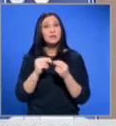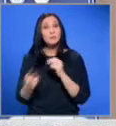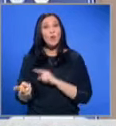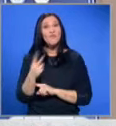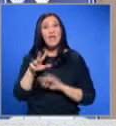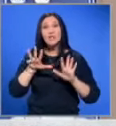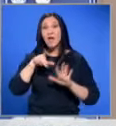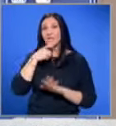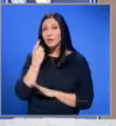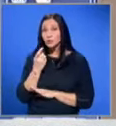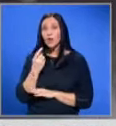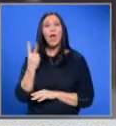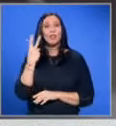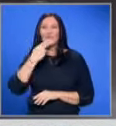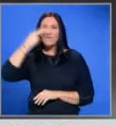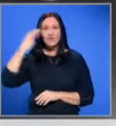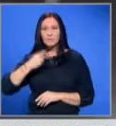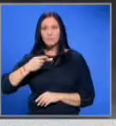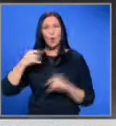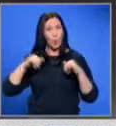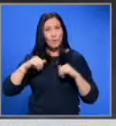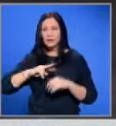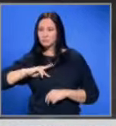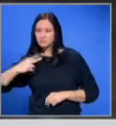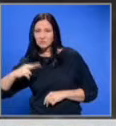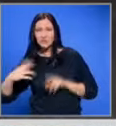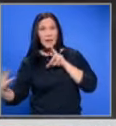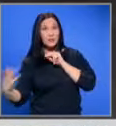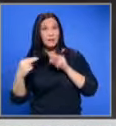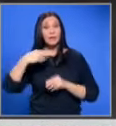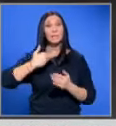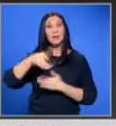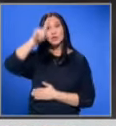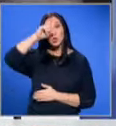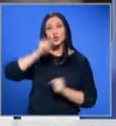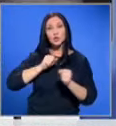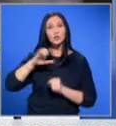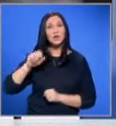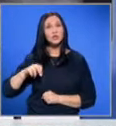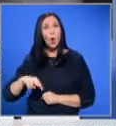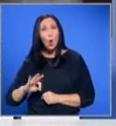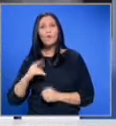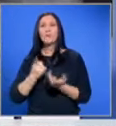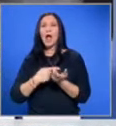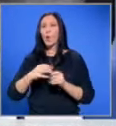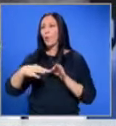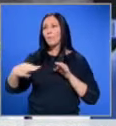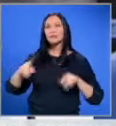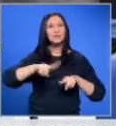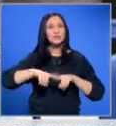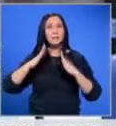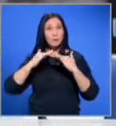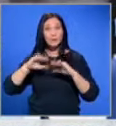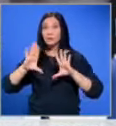2009 година. Две компании си разменят реплики пред столичната дискотека Соло, която се намира на метри от съдебната палата.